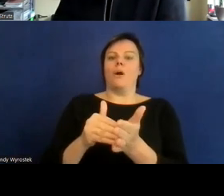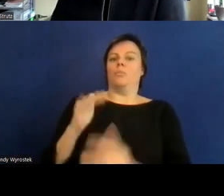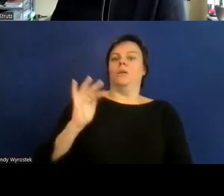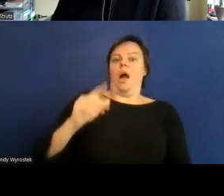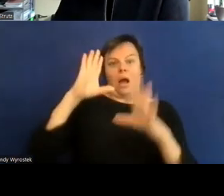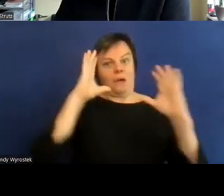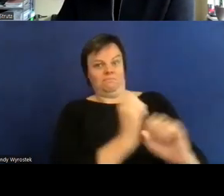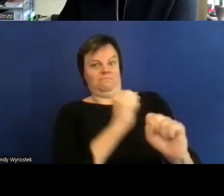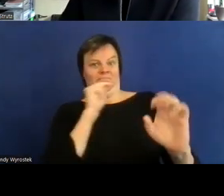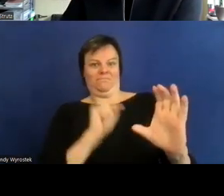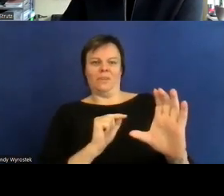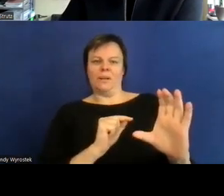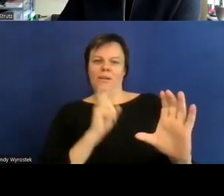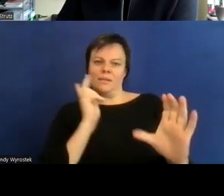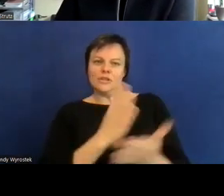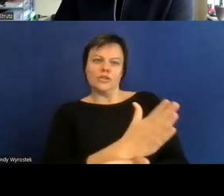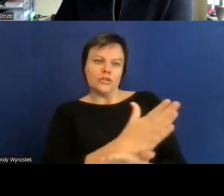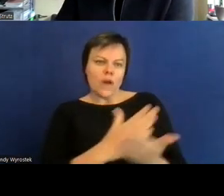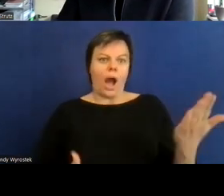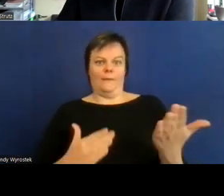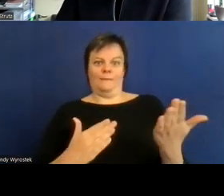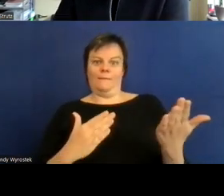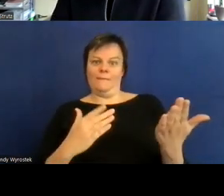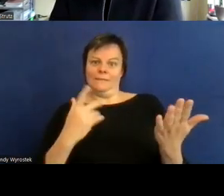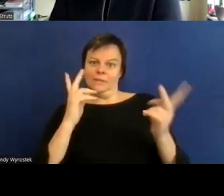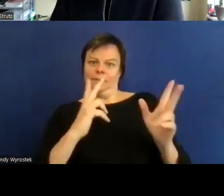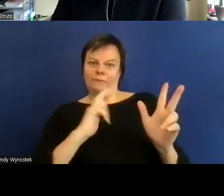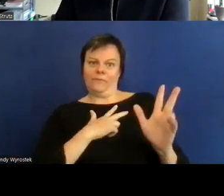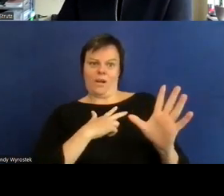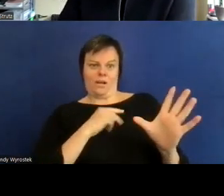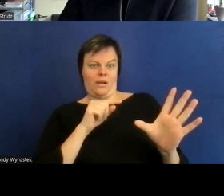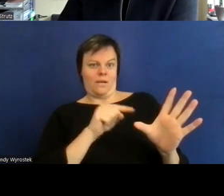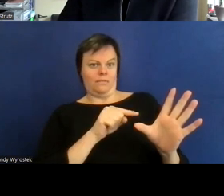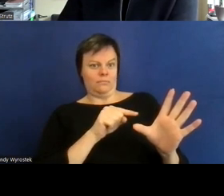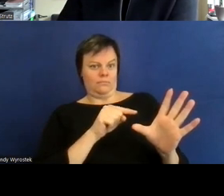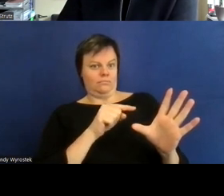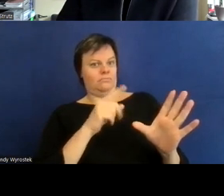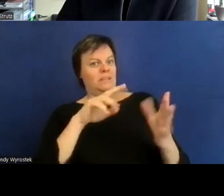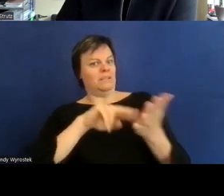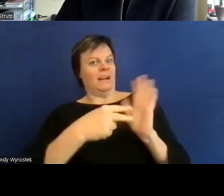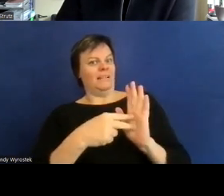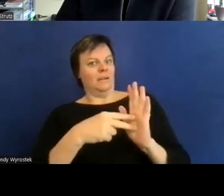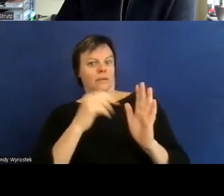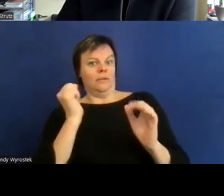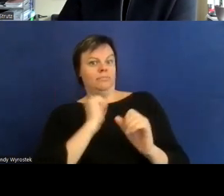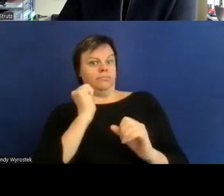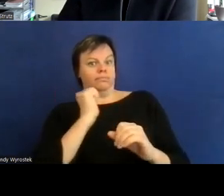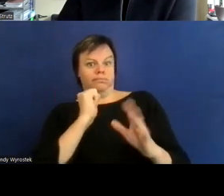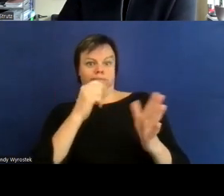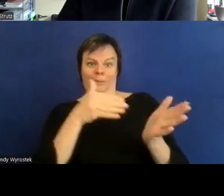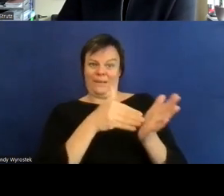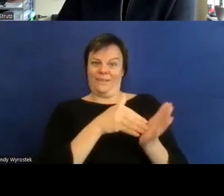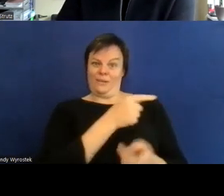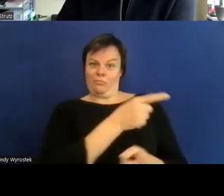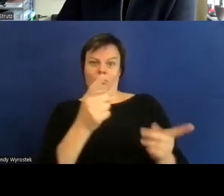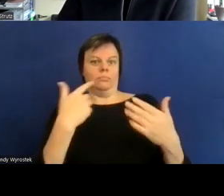schaffenden wahrscheinlich relativ stark eingeschränkt weil es am ende tatsächlich so ist dass deutlich größere Teile der Bevölkerung